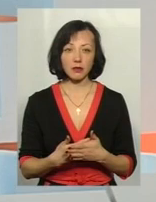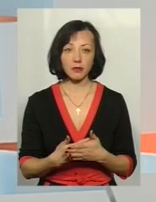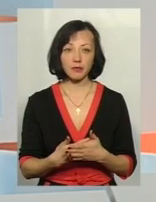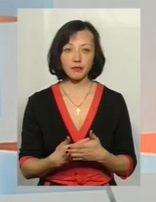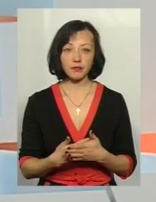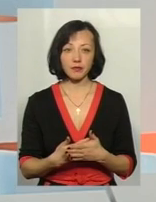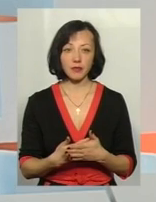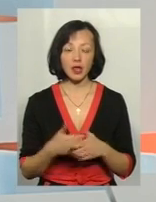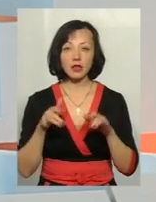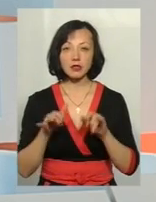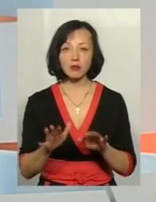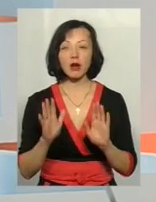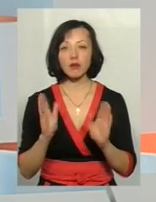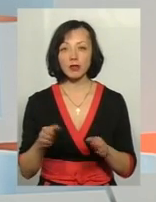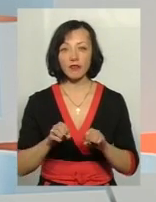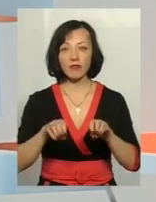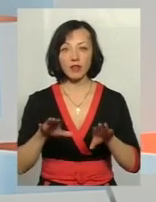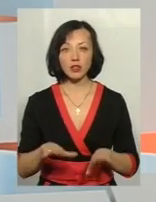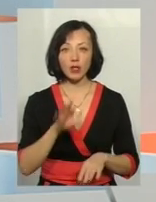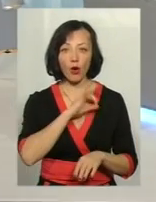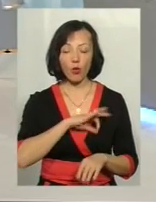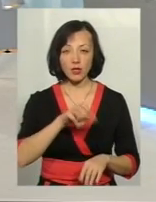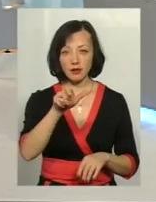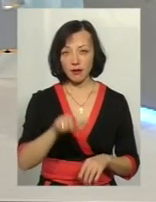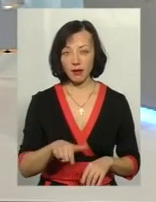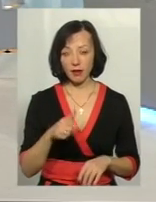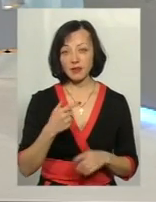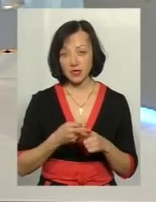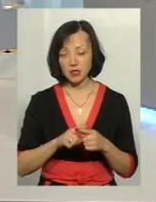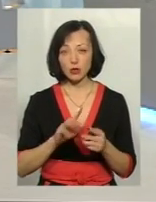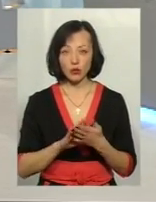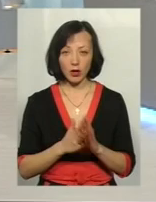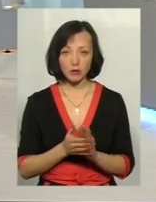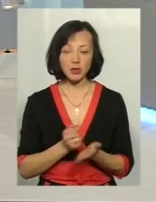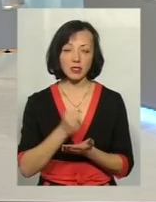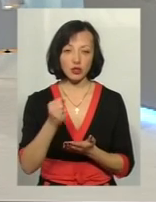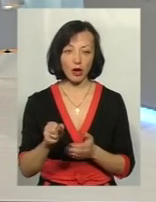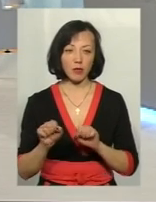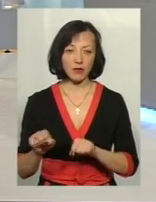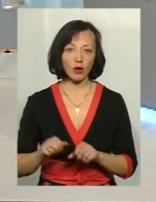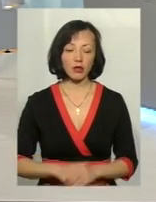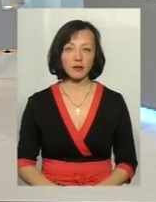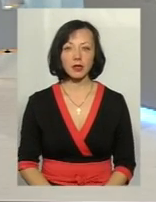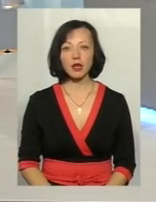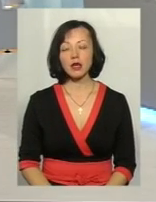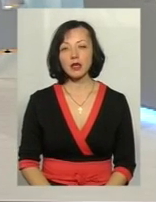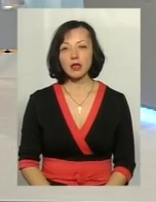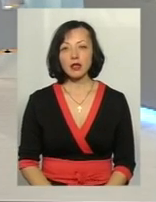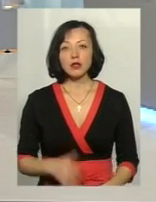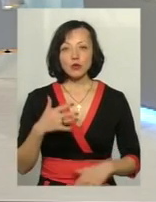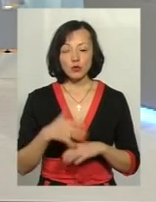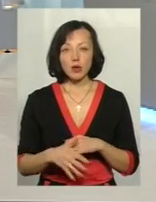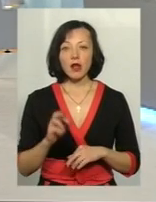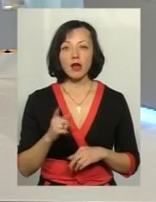справа буде вирішена на користь нашого клієнта, тому в цій ситуації ми призначаємо адвокатів. Зрозуміло, як сказала Олена